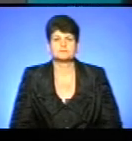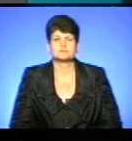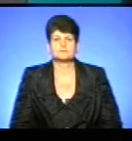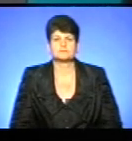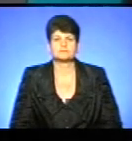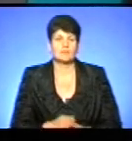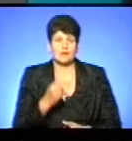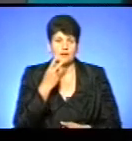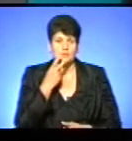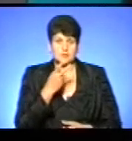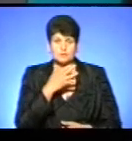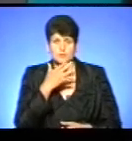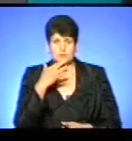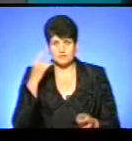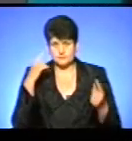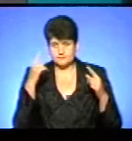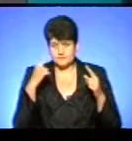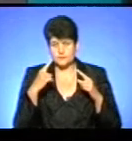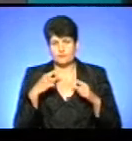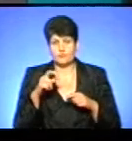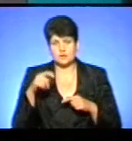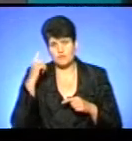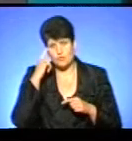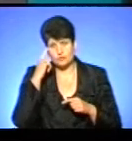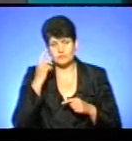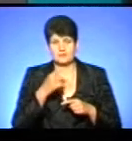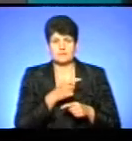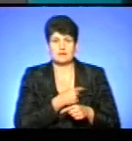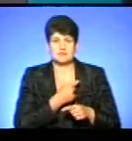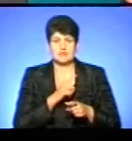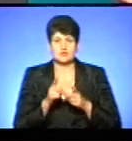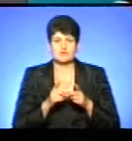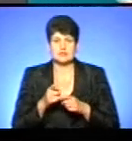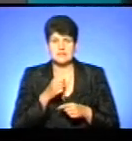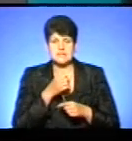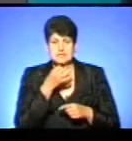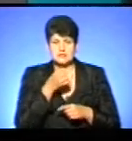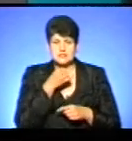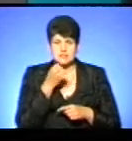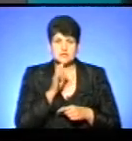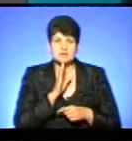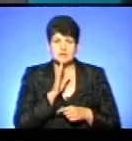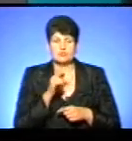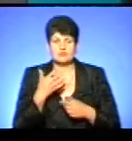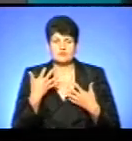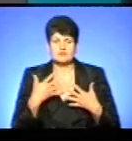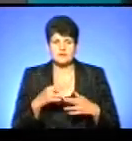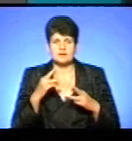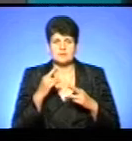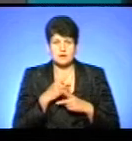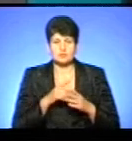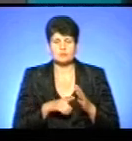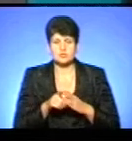Бачимо, що вже багато міфів у людей в головах стосовно медреформи, як сказала старша жіночка, про те, що люди вже трохи неправильно